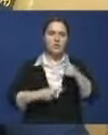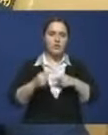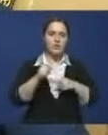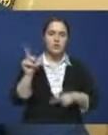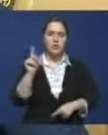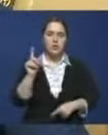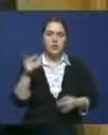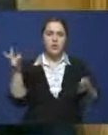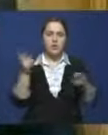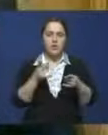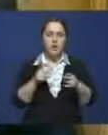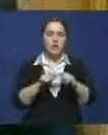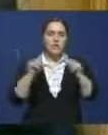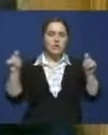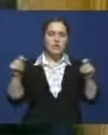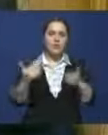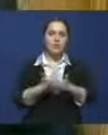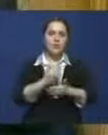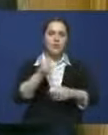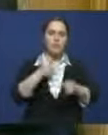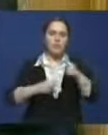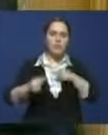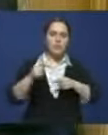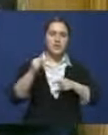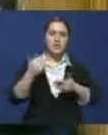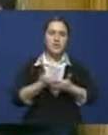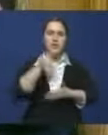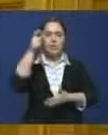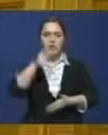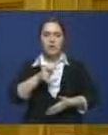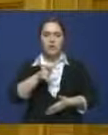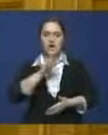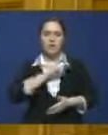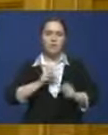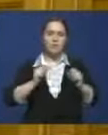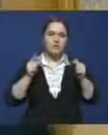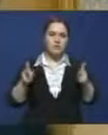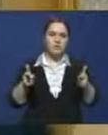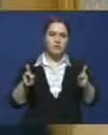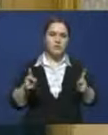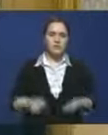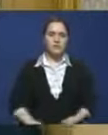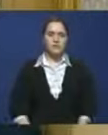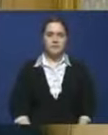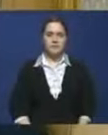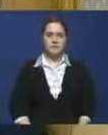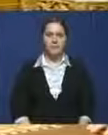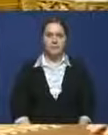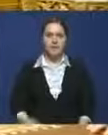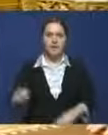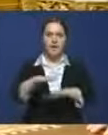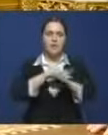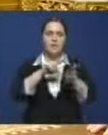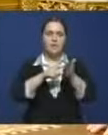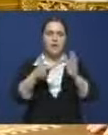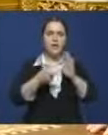чтобы создавались новые бизнес-структуры, новые люди привлечены были к бизнесу. Руководство Нацпалаты